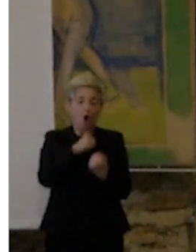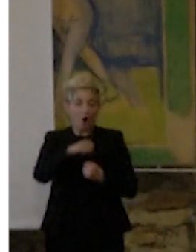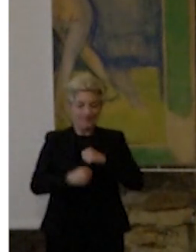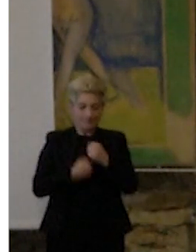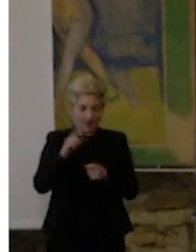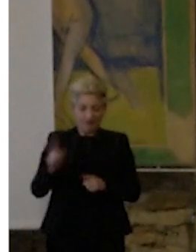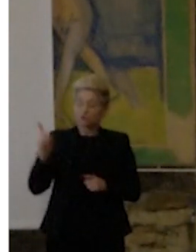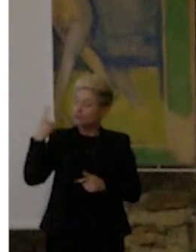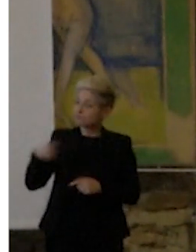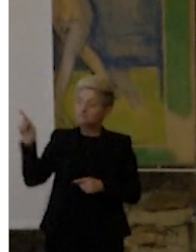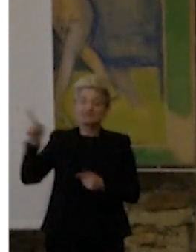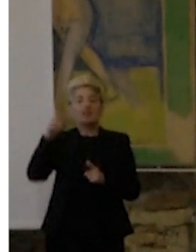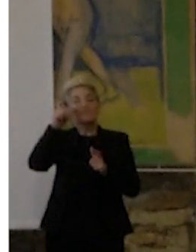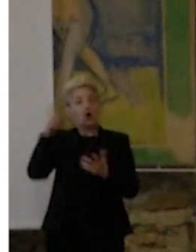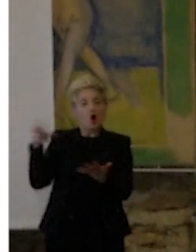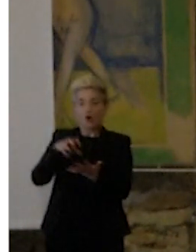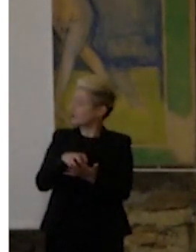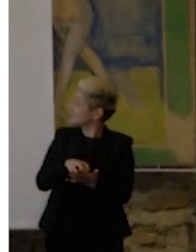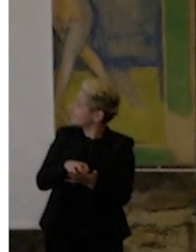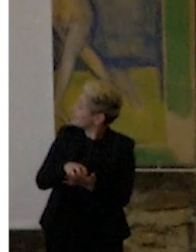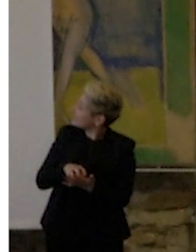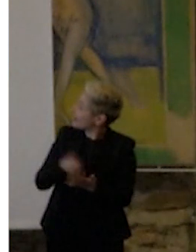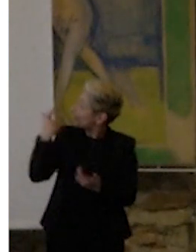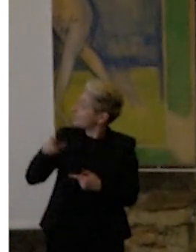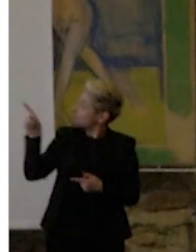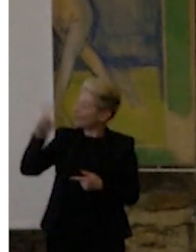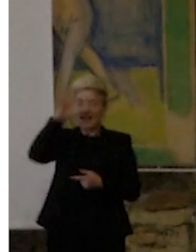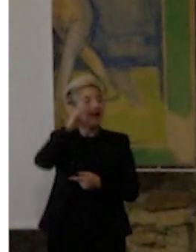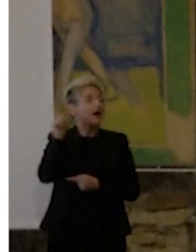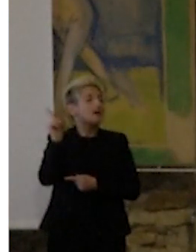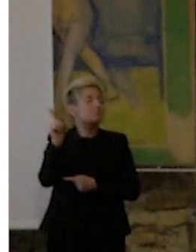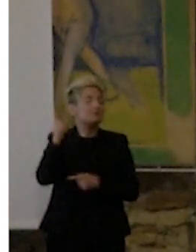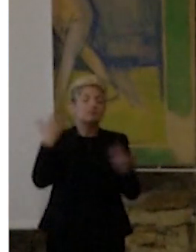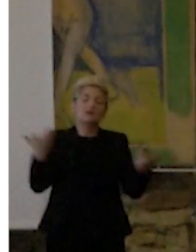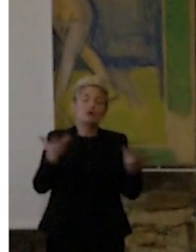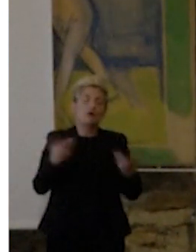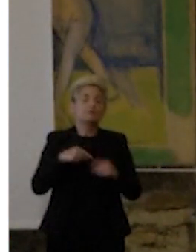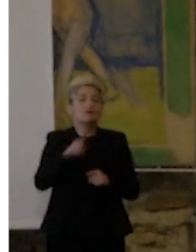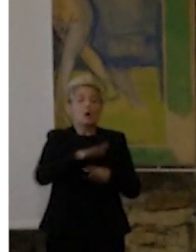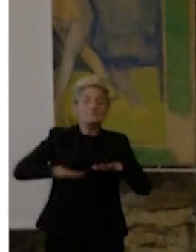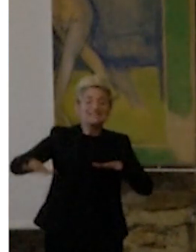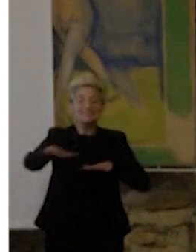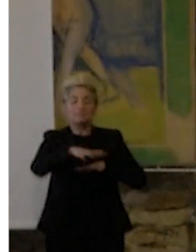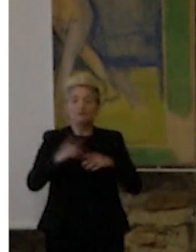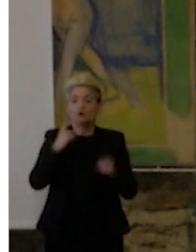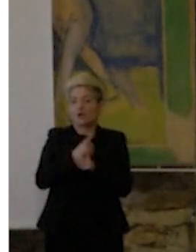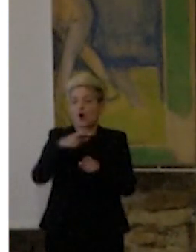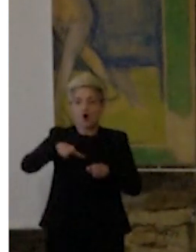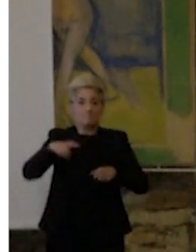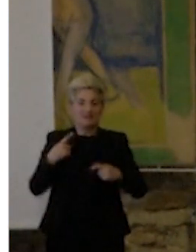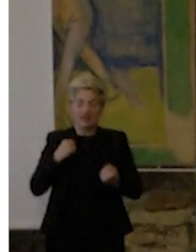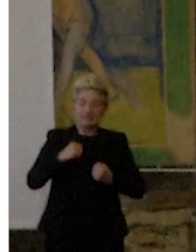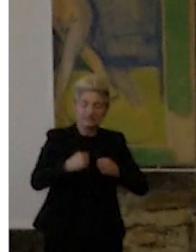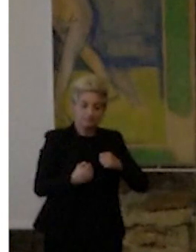che l'hanno messa sul catalogo non è stata richiesta, ma è perfetta, cioè qui fa capire come nello spazio ci si deve muovere. E lo spazio intorno a questo